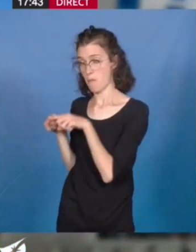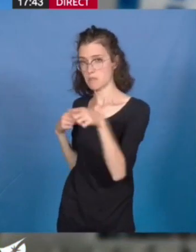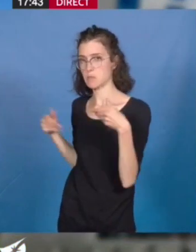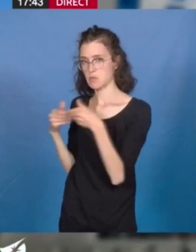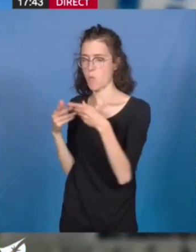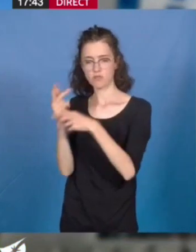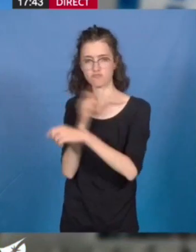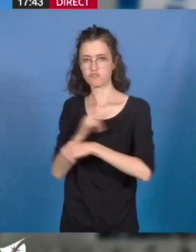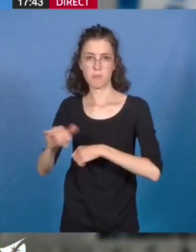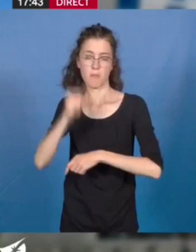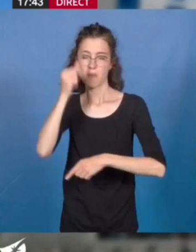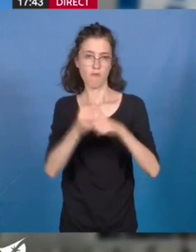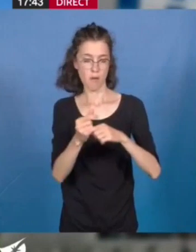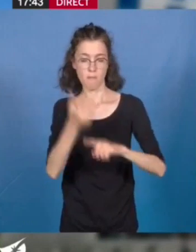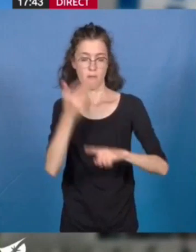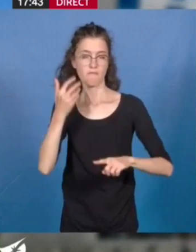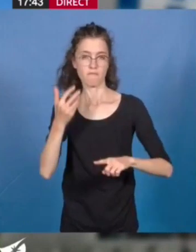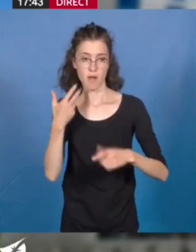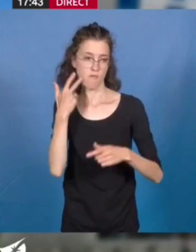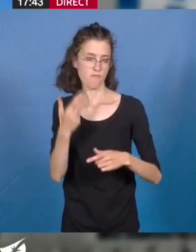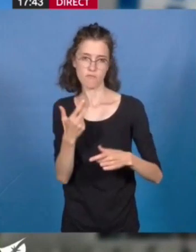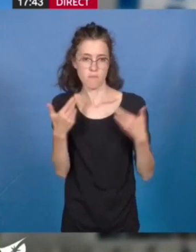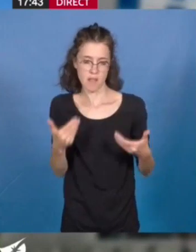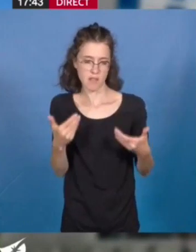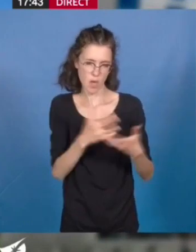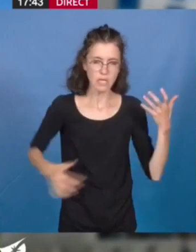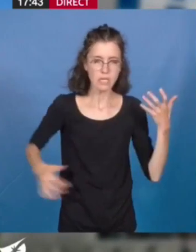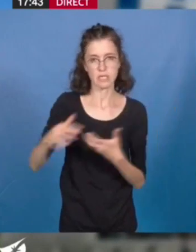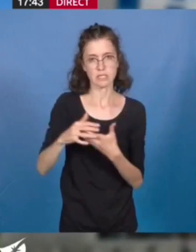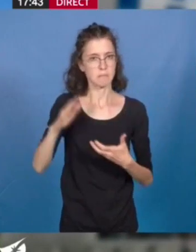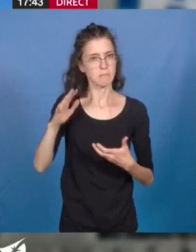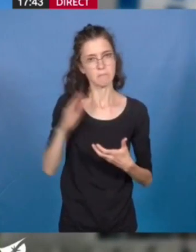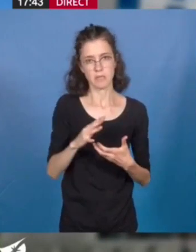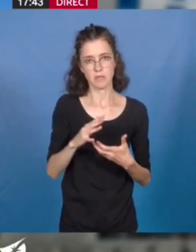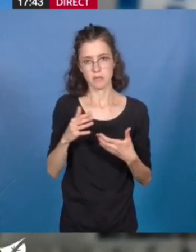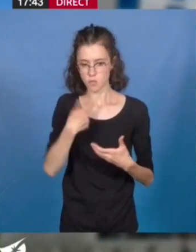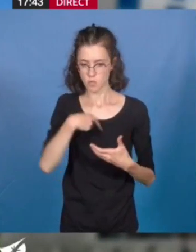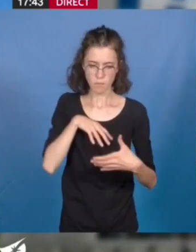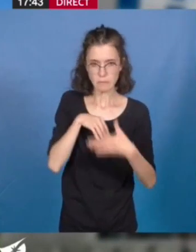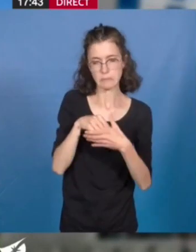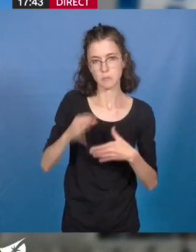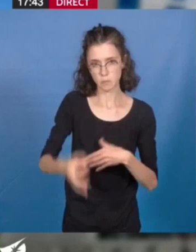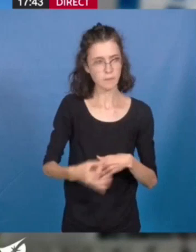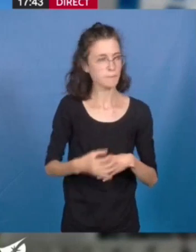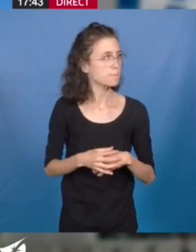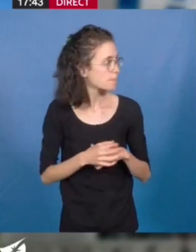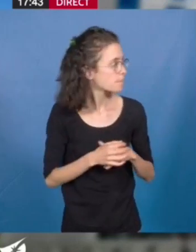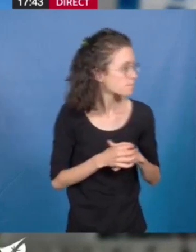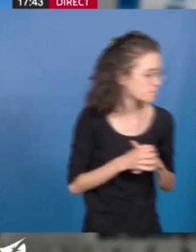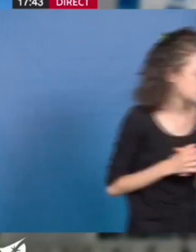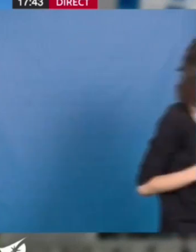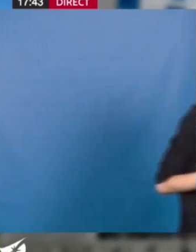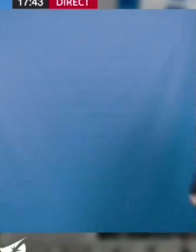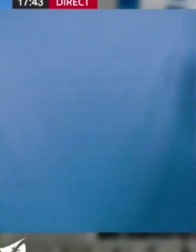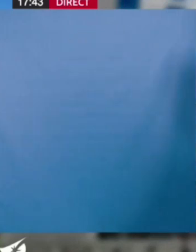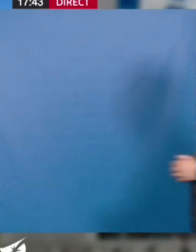laquelle est notre territoire. Depuis 2019, nous prenons beaucoup de retards qui peuvent s'expliquer par la crise sanitaire, l